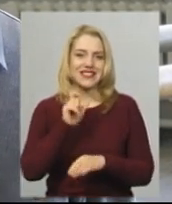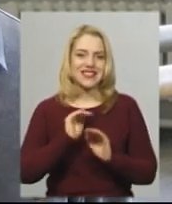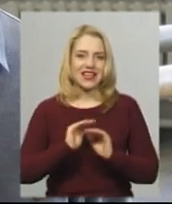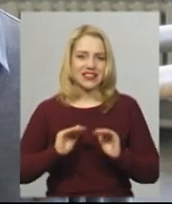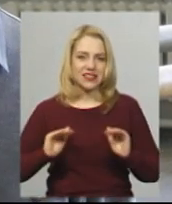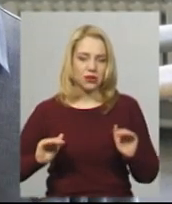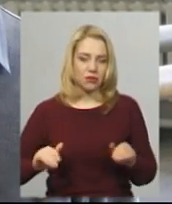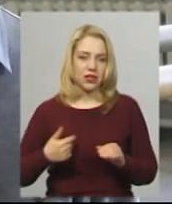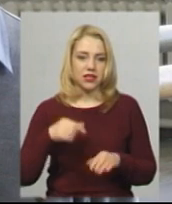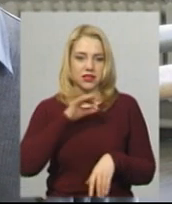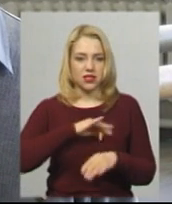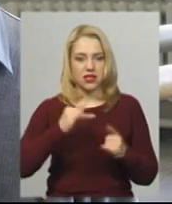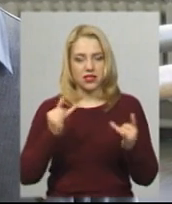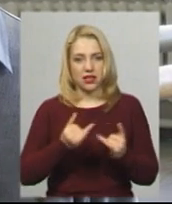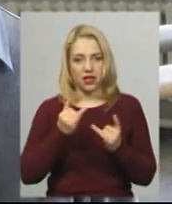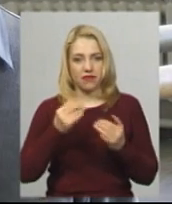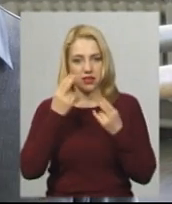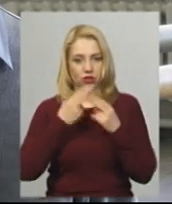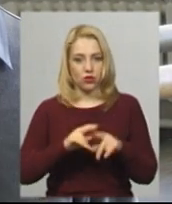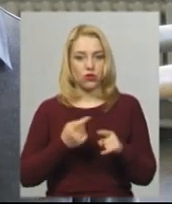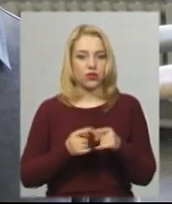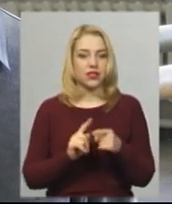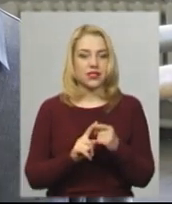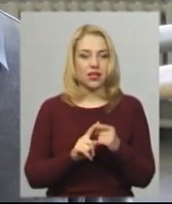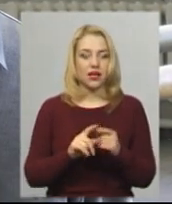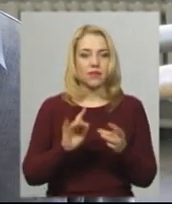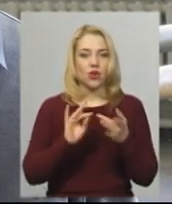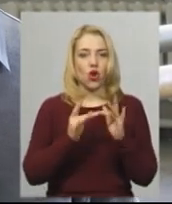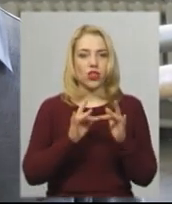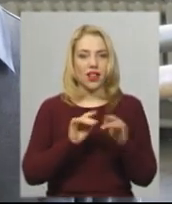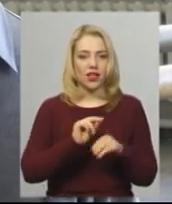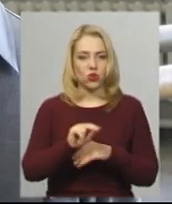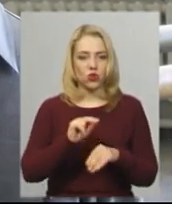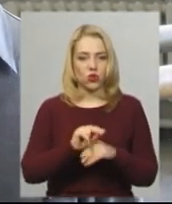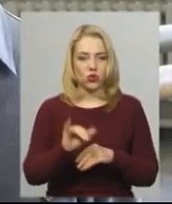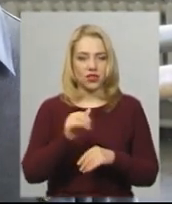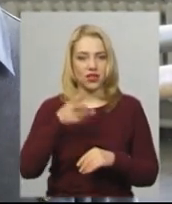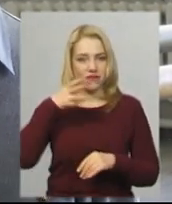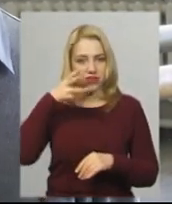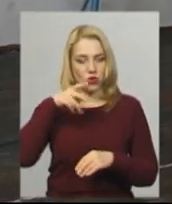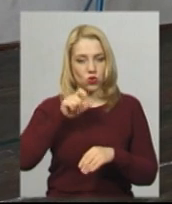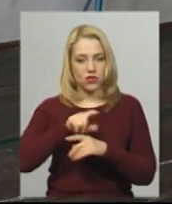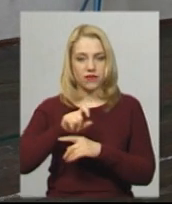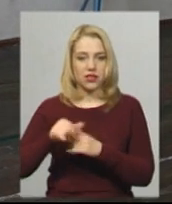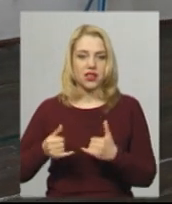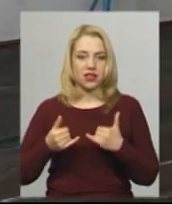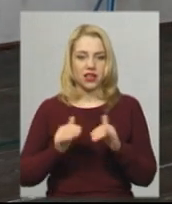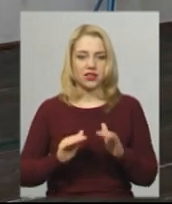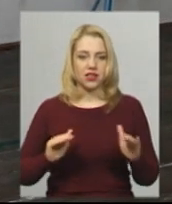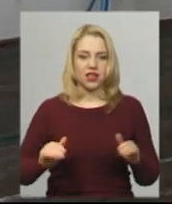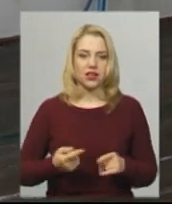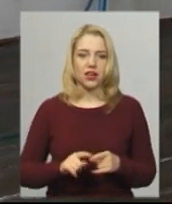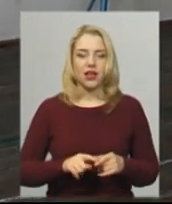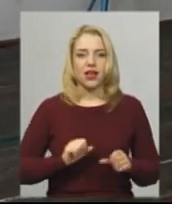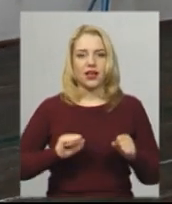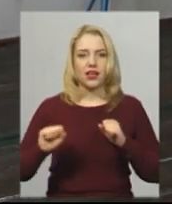Застосовуємо дуже цікаві технології – це і онлайн-уроки, і відеозавдання для дітей. Керівник ансамблю та